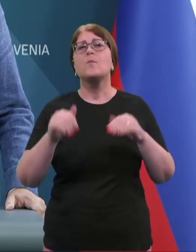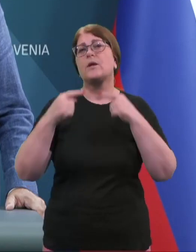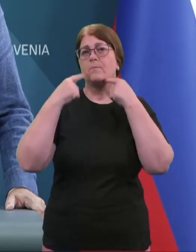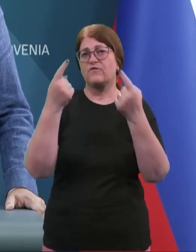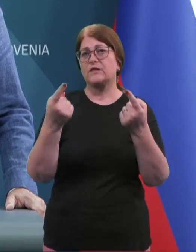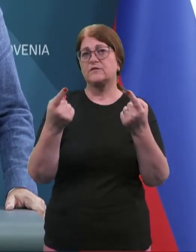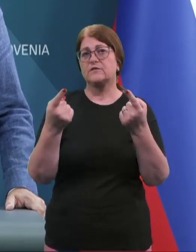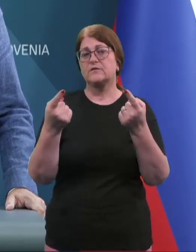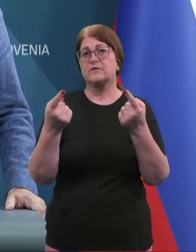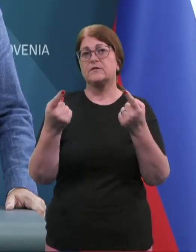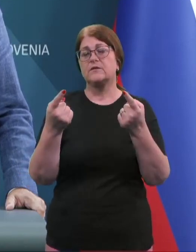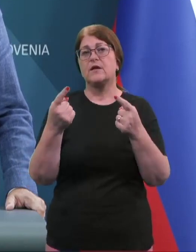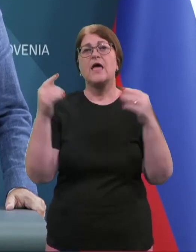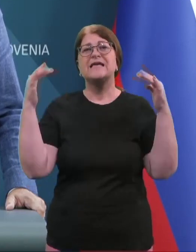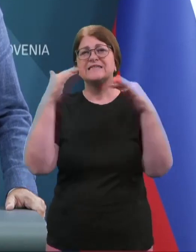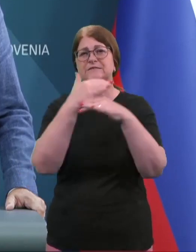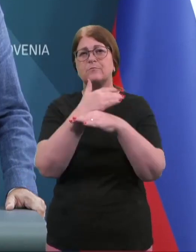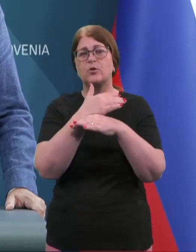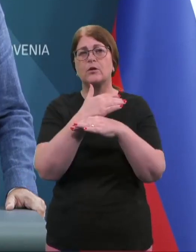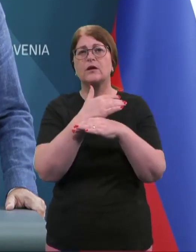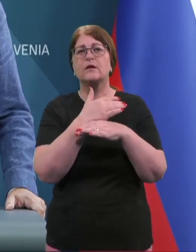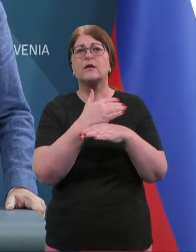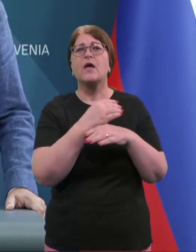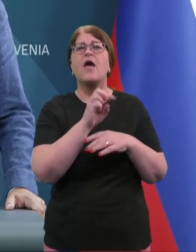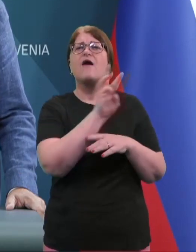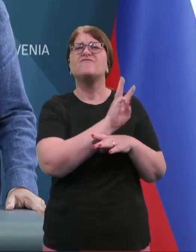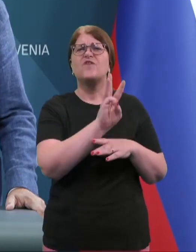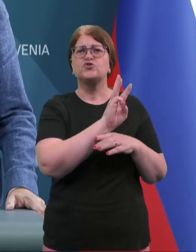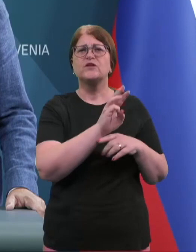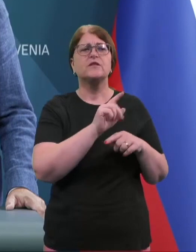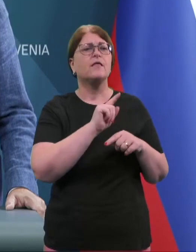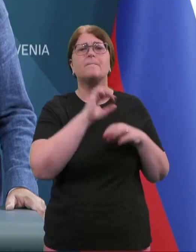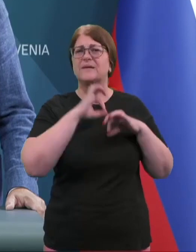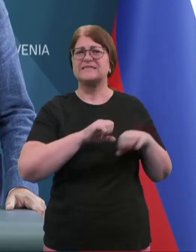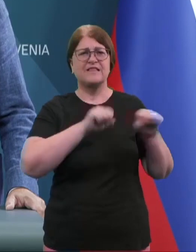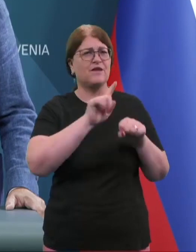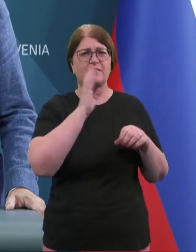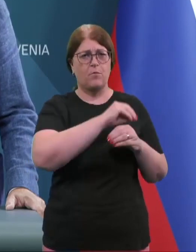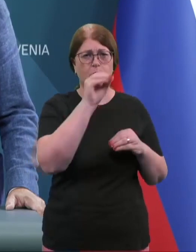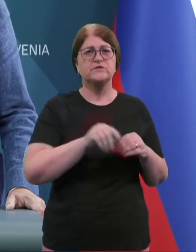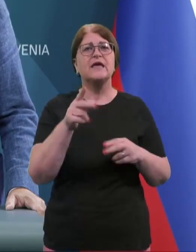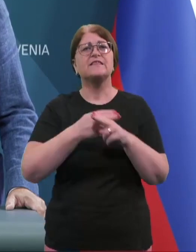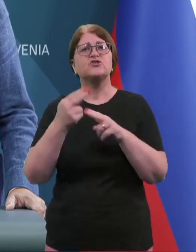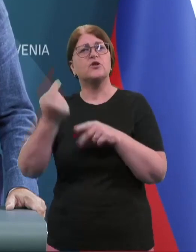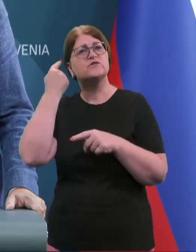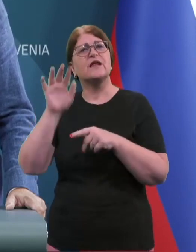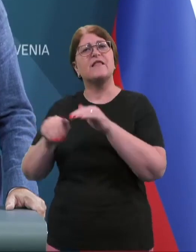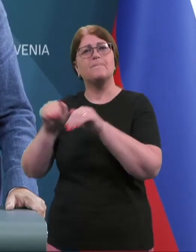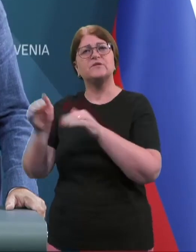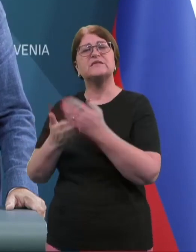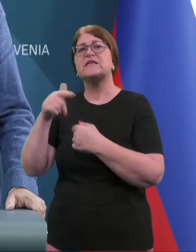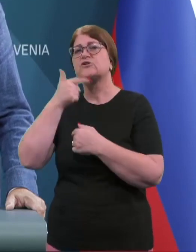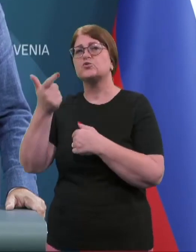povedati, da sporozum predsednik vlade v Vašingtonu ne bo podpisal, ker je državni sekretar na ministerstvu za